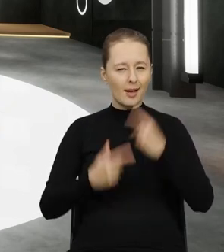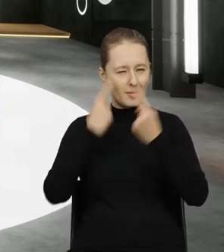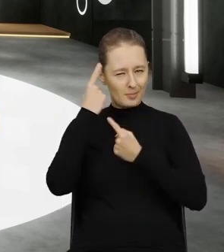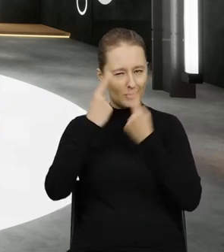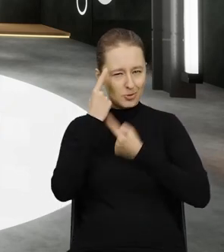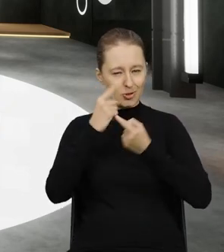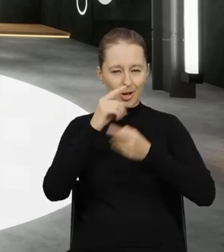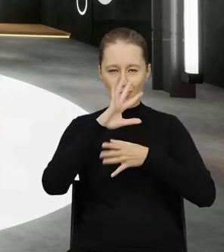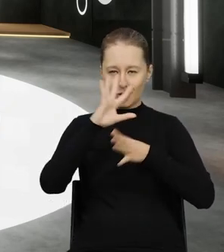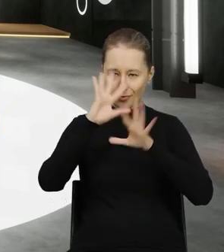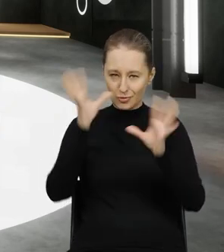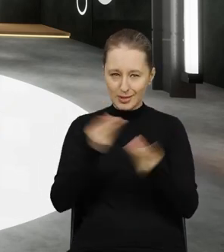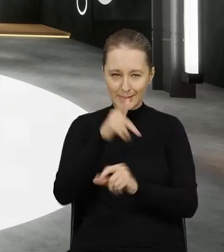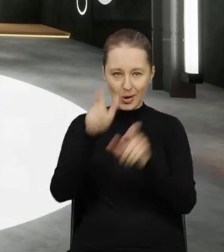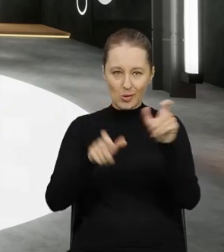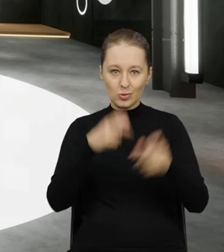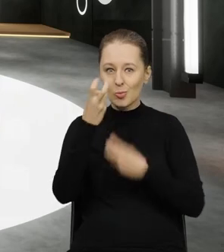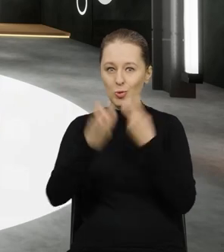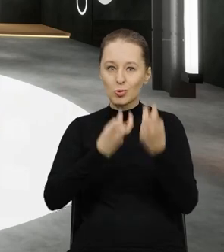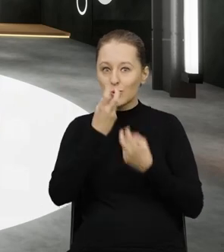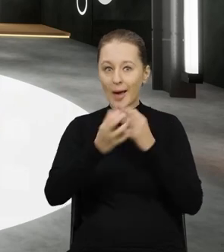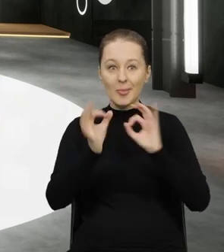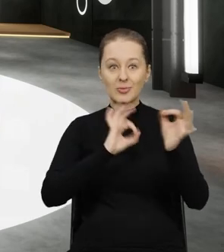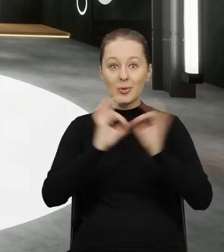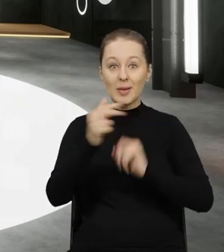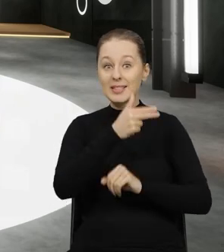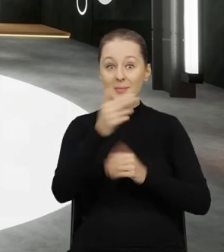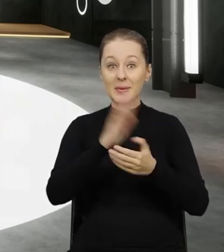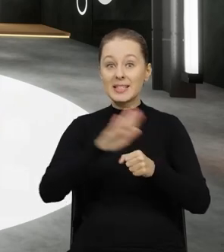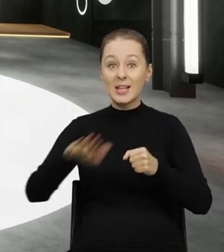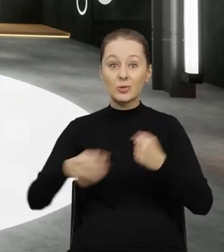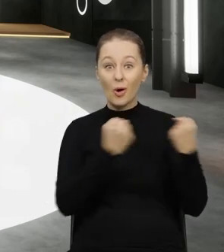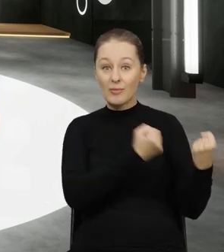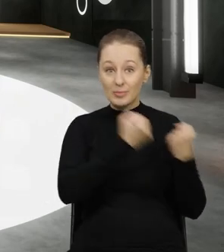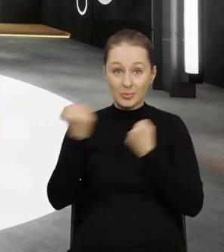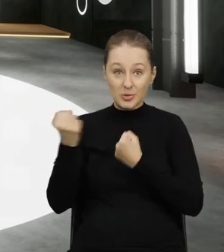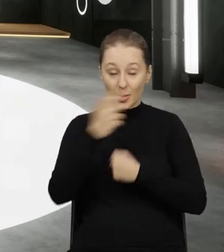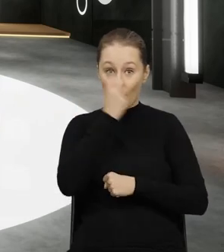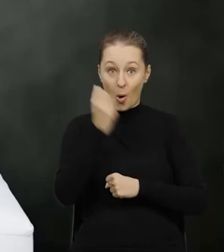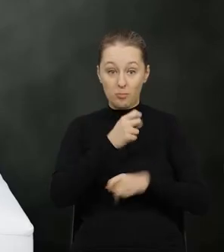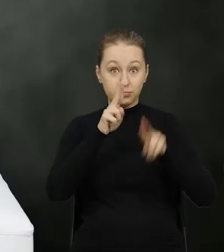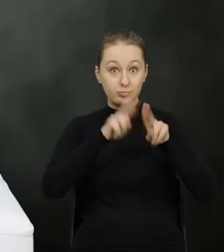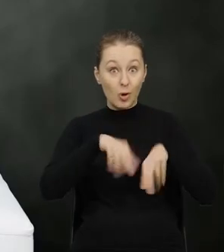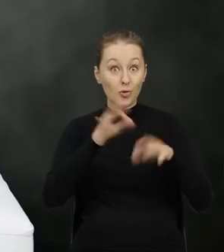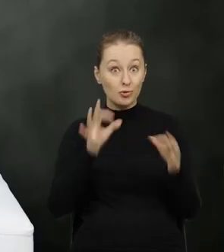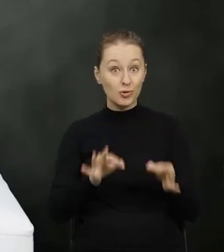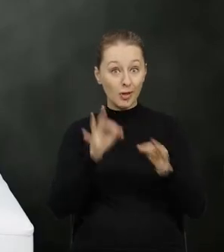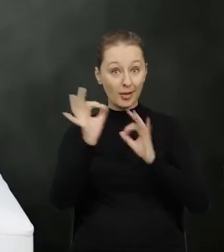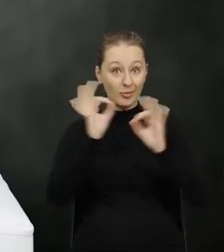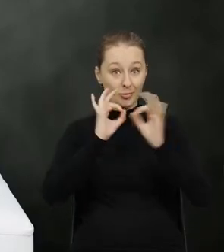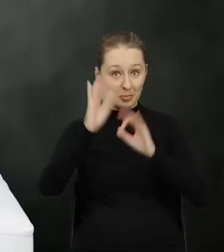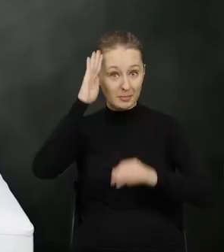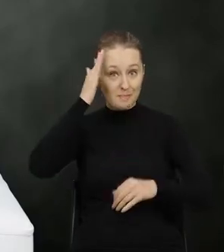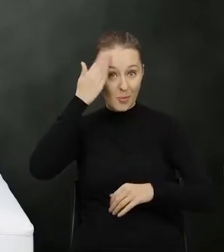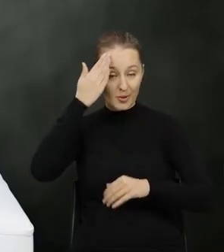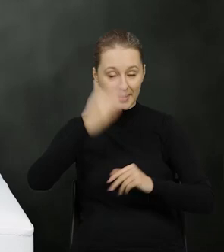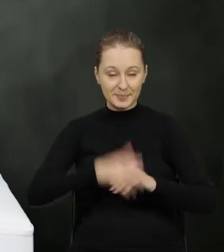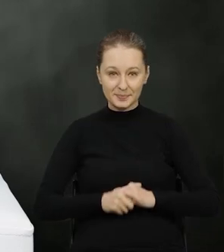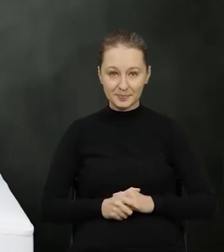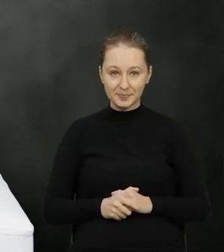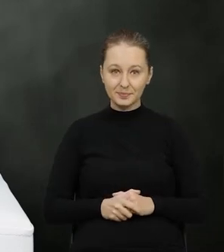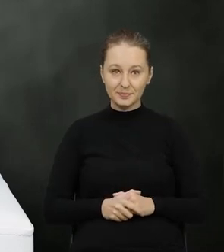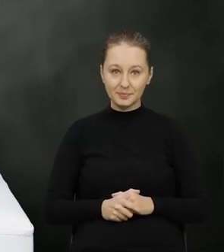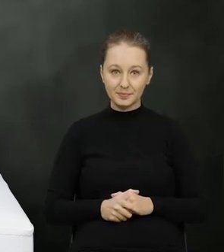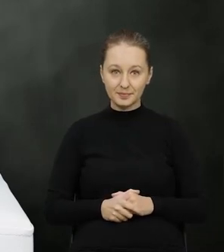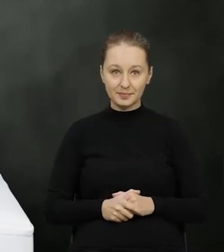myślę że wszyscy ci którzy szukali informacji na temat międzynarodowego przemieszczania odpadów dzisiaj te informacje uzyskali